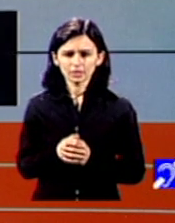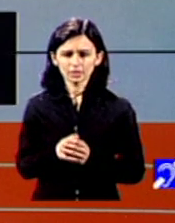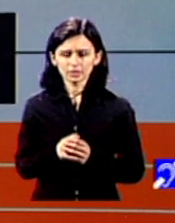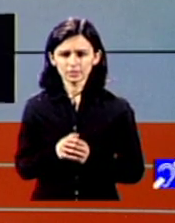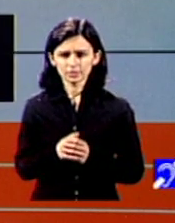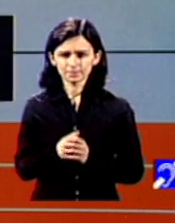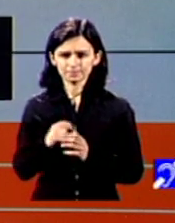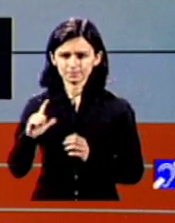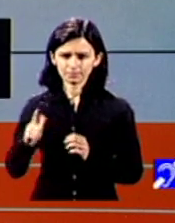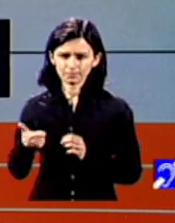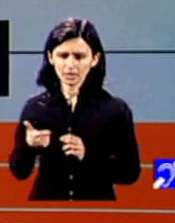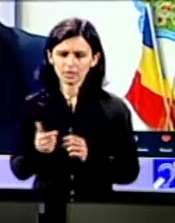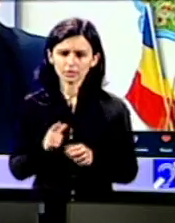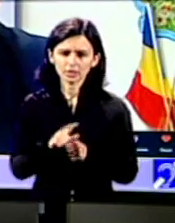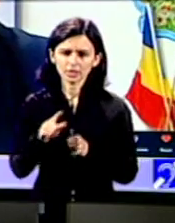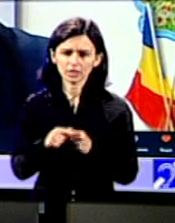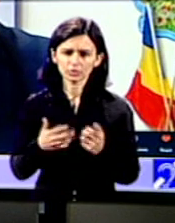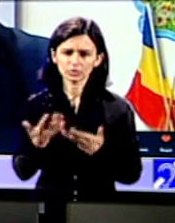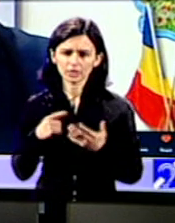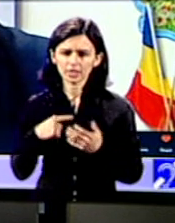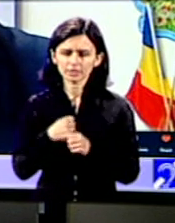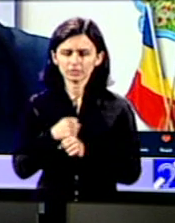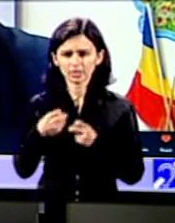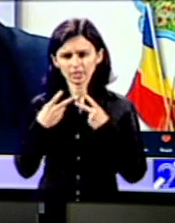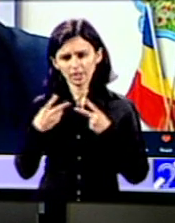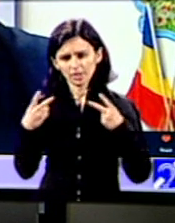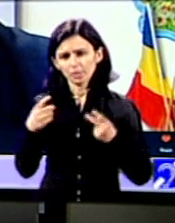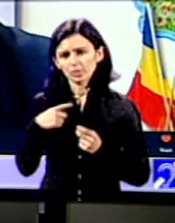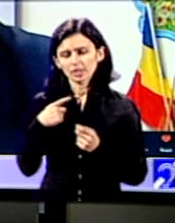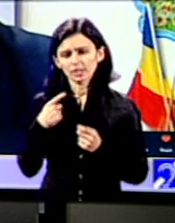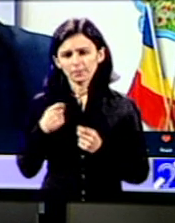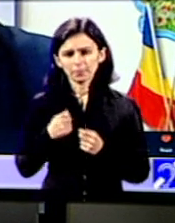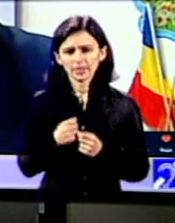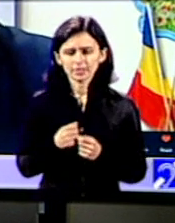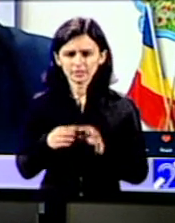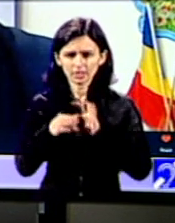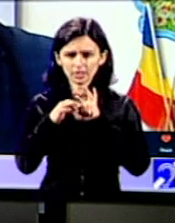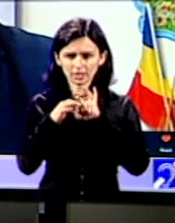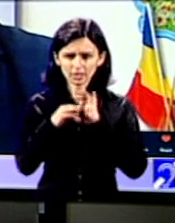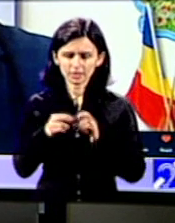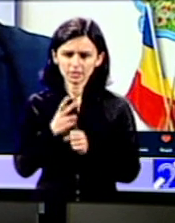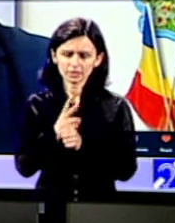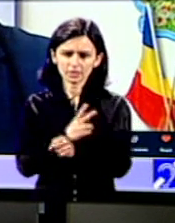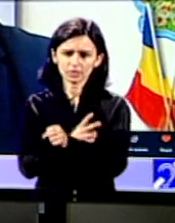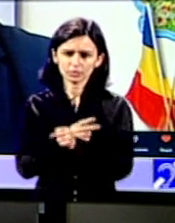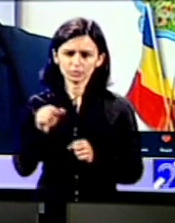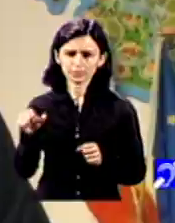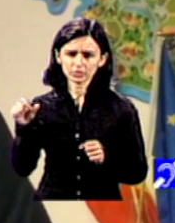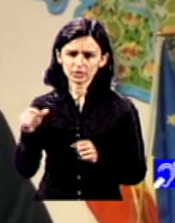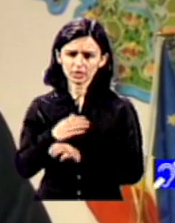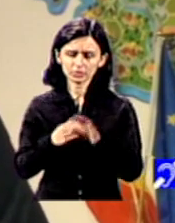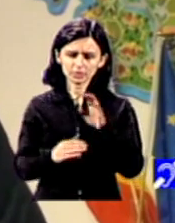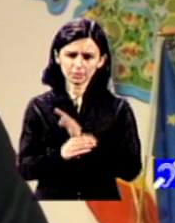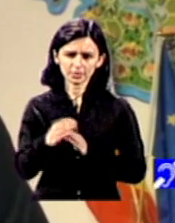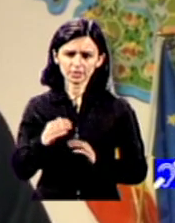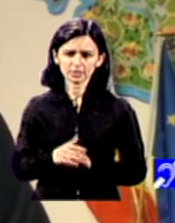a doua chestiune care mi se pare foarte importantă este în general relația statului cu personalele cu dizabilități deci